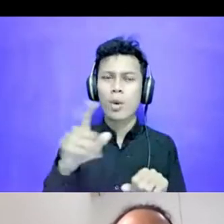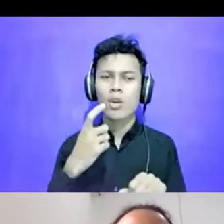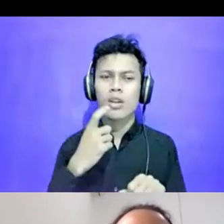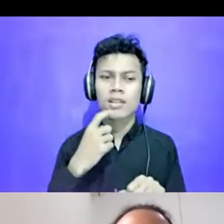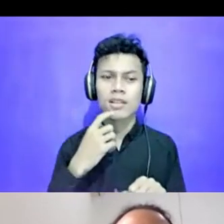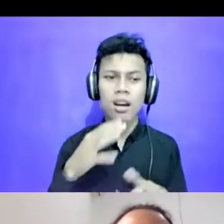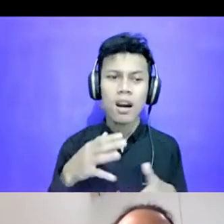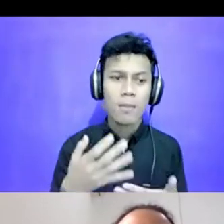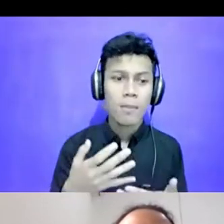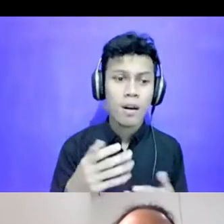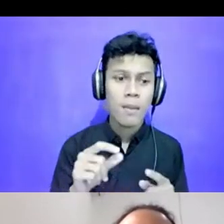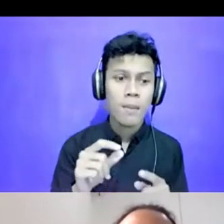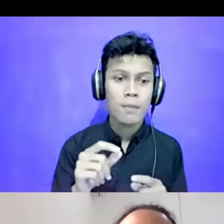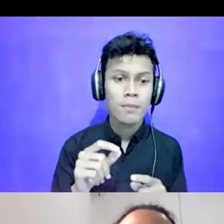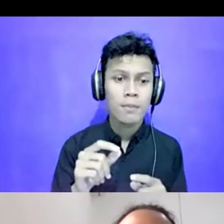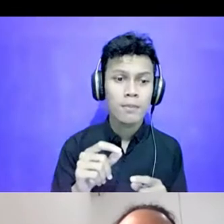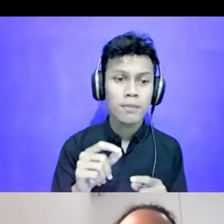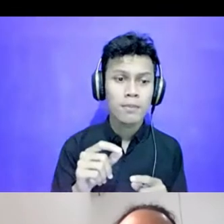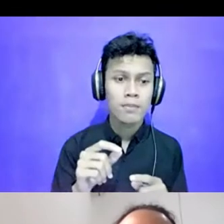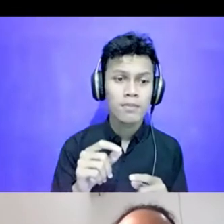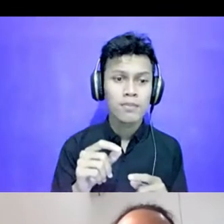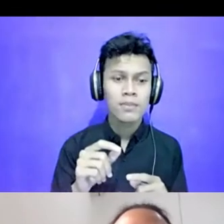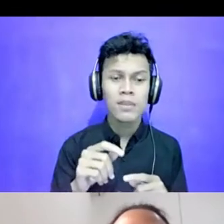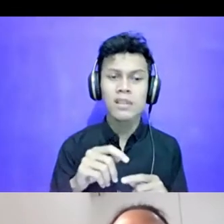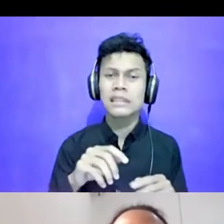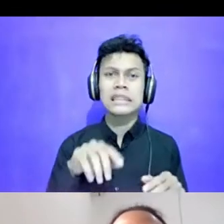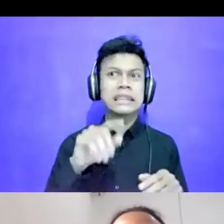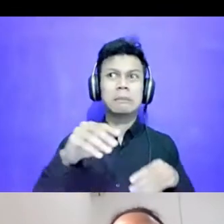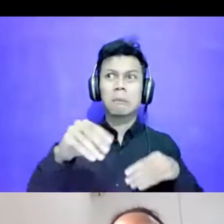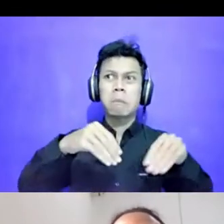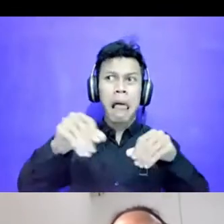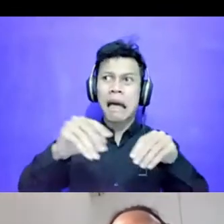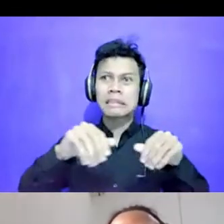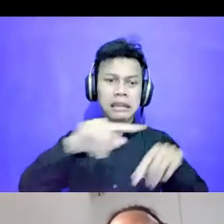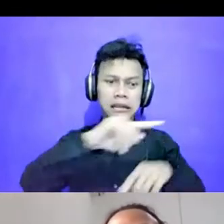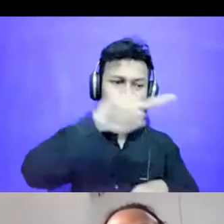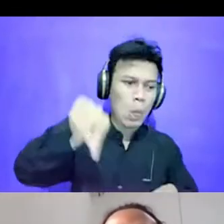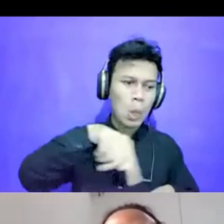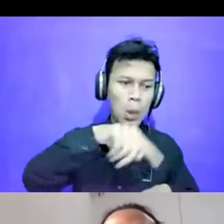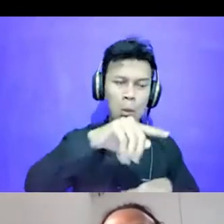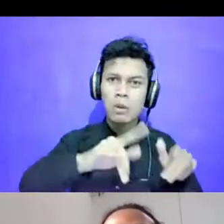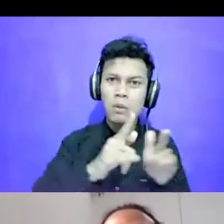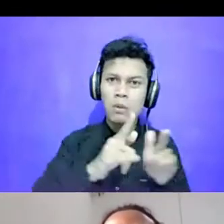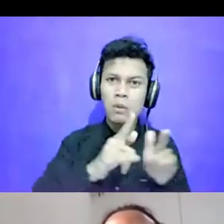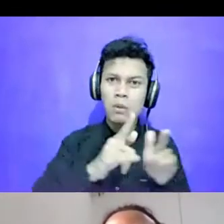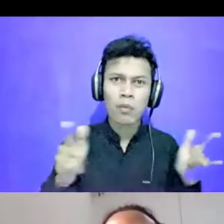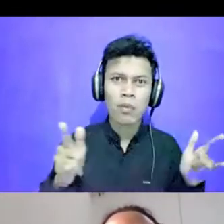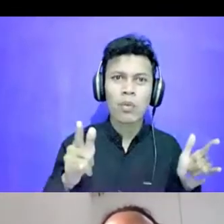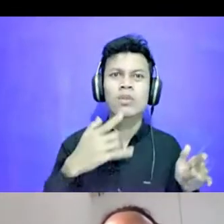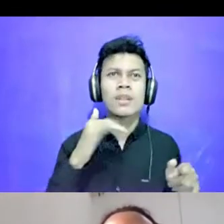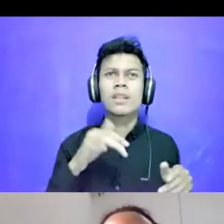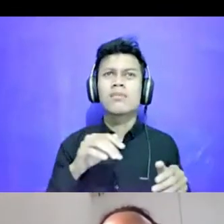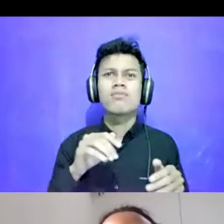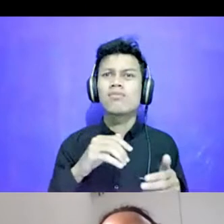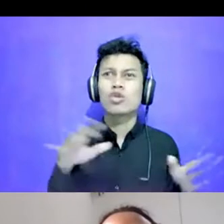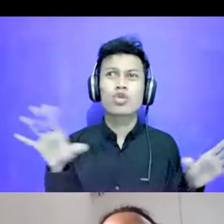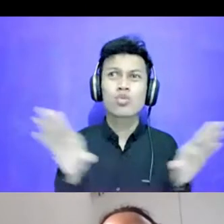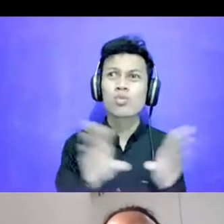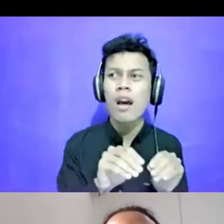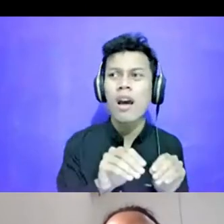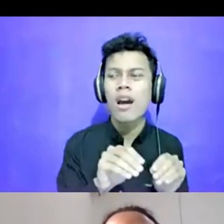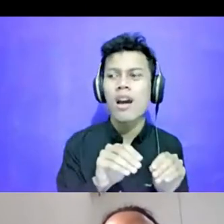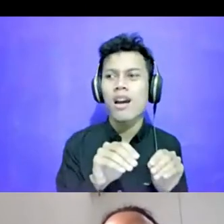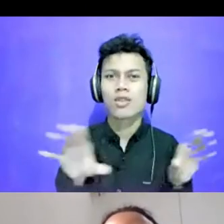Tentang A plate Full Of Plastik Jadi Dia Membuat Visualisasi Seberapa Banyak